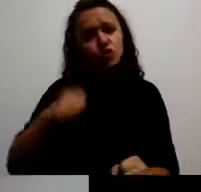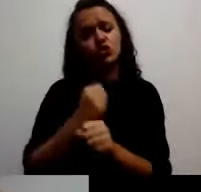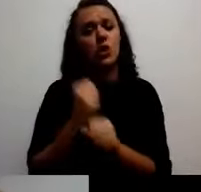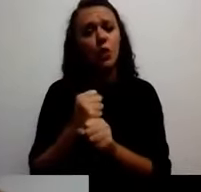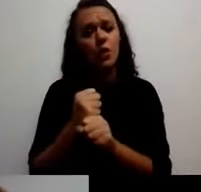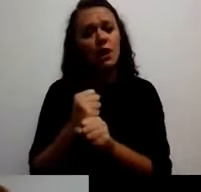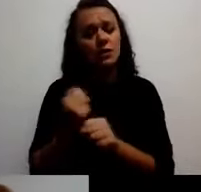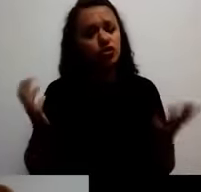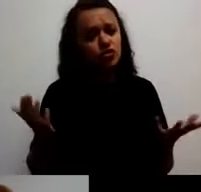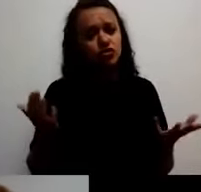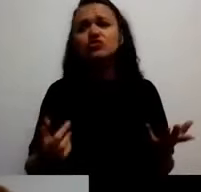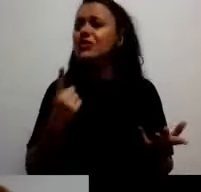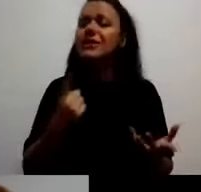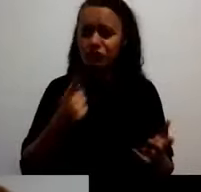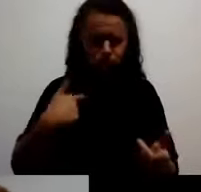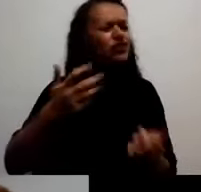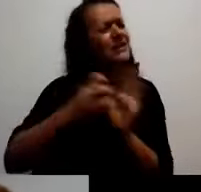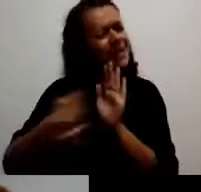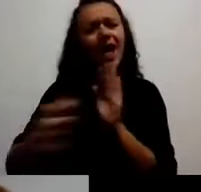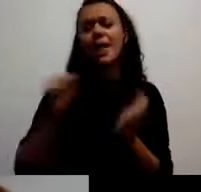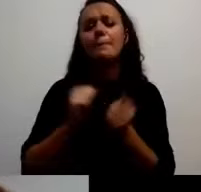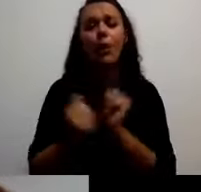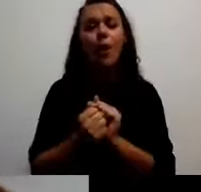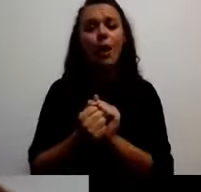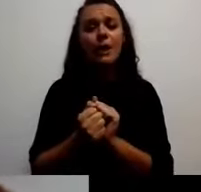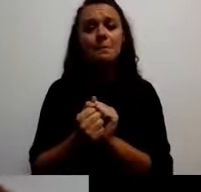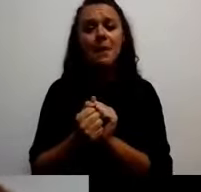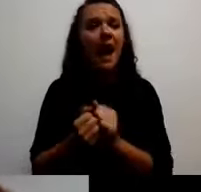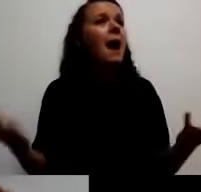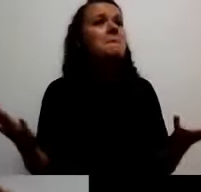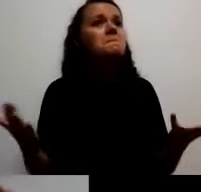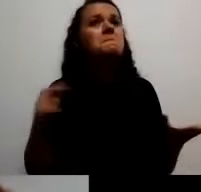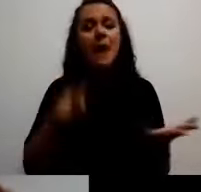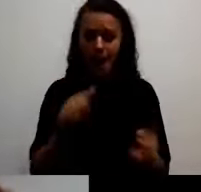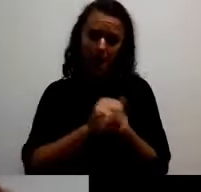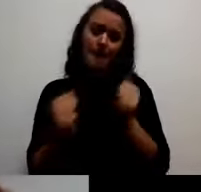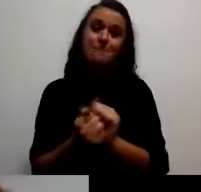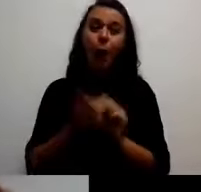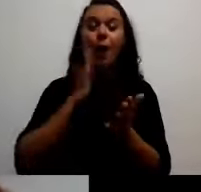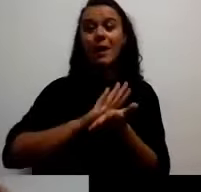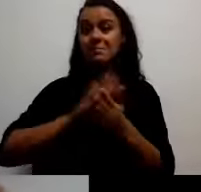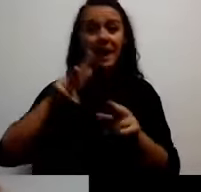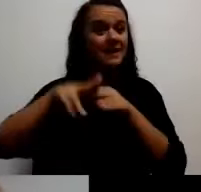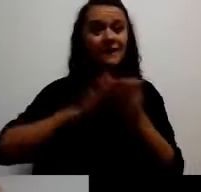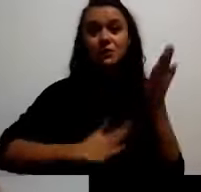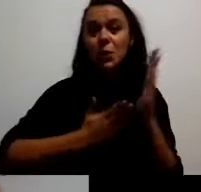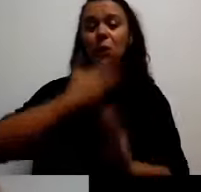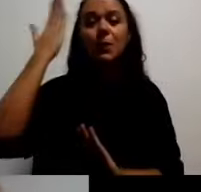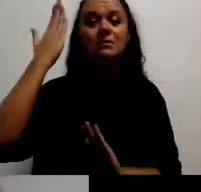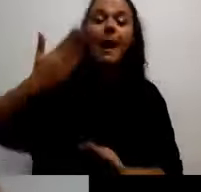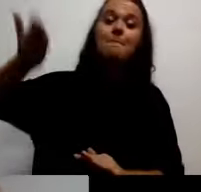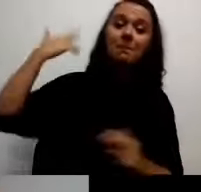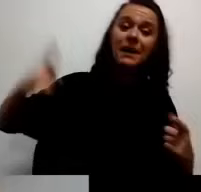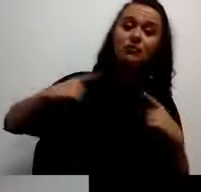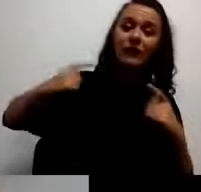boriš se. I ako znaš da posle te borbe više ništa nikad neće biti